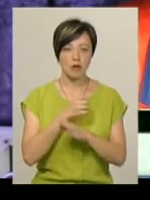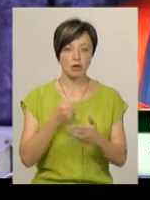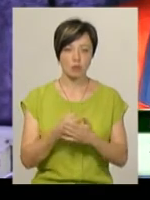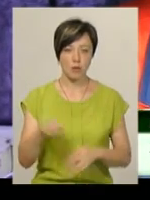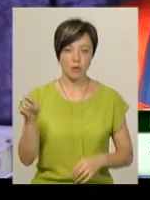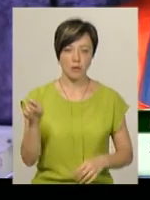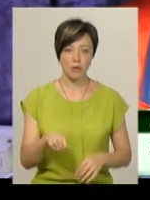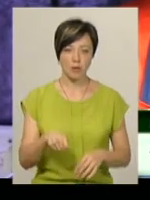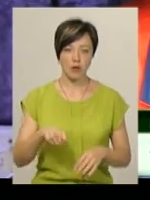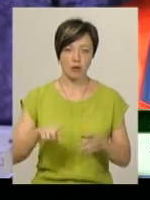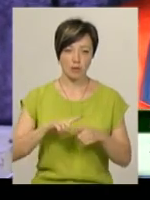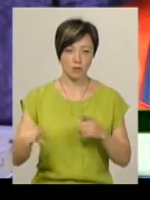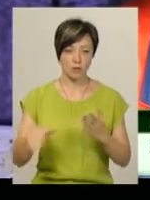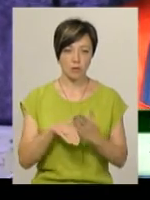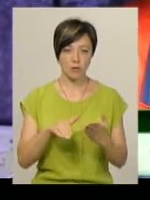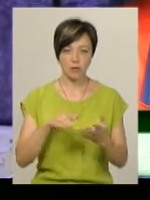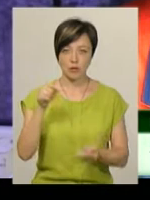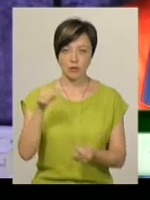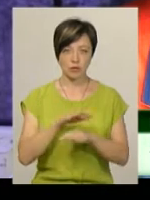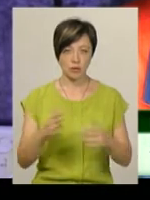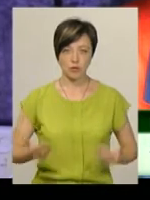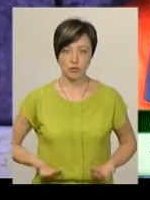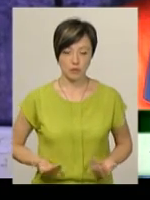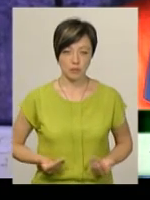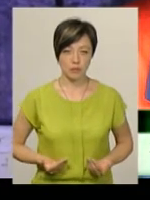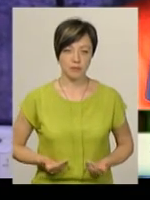Наслідок травм несумісних життям.